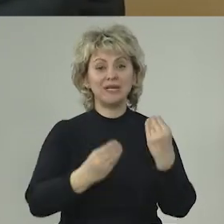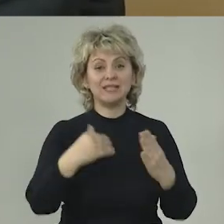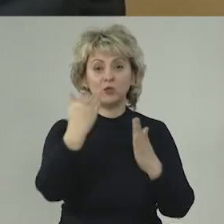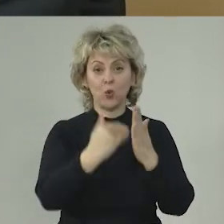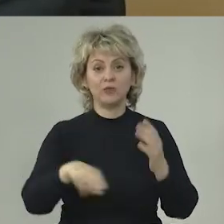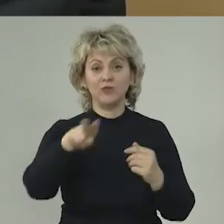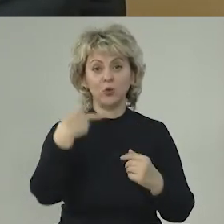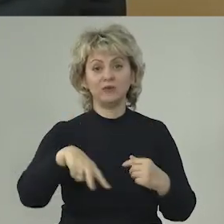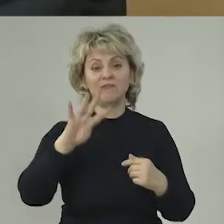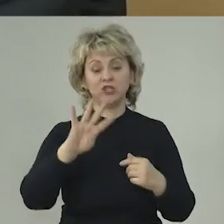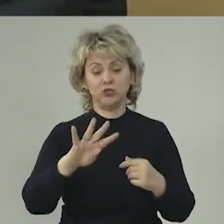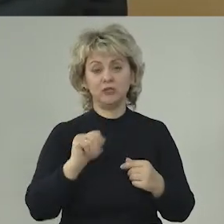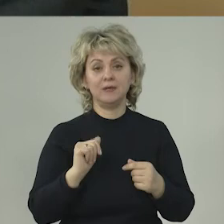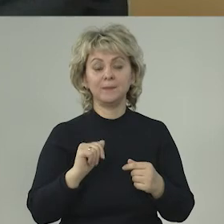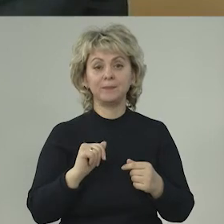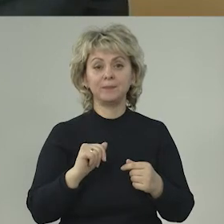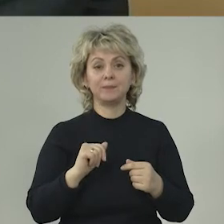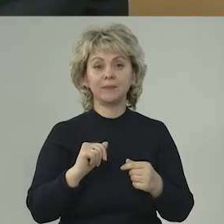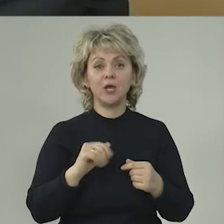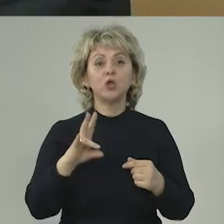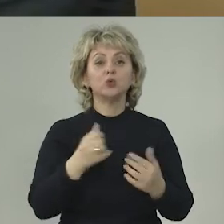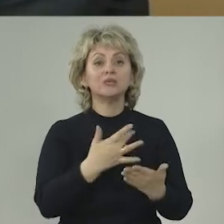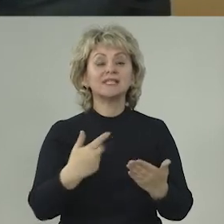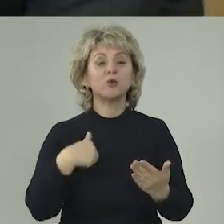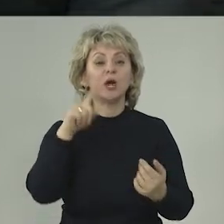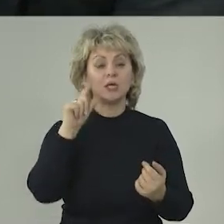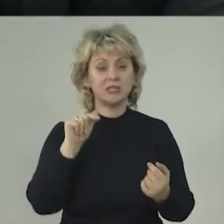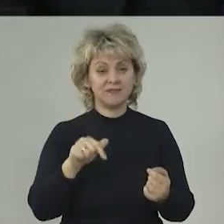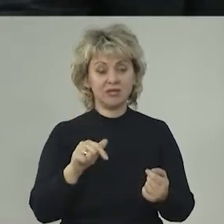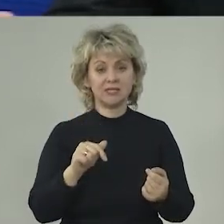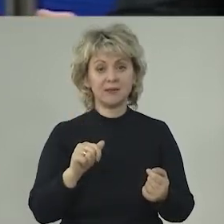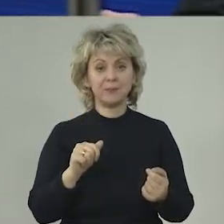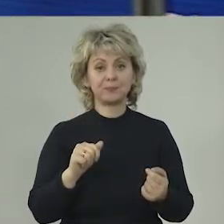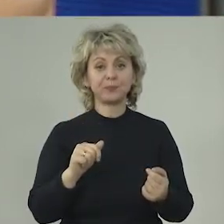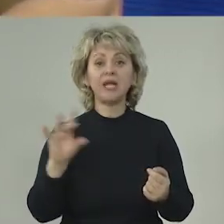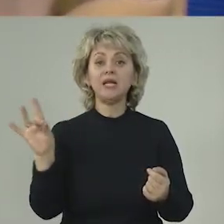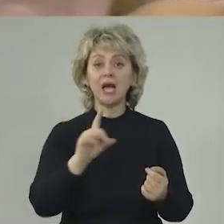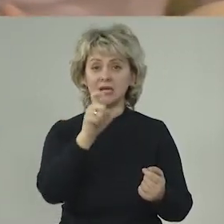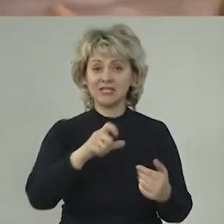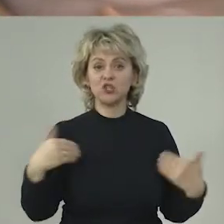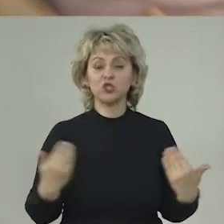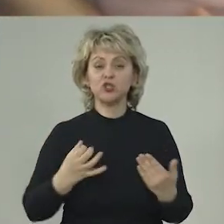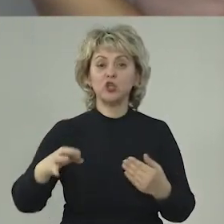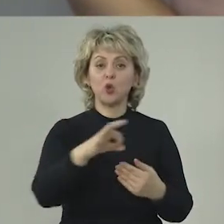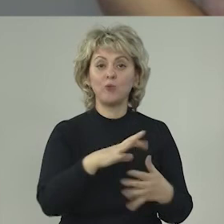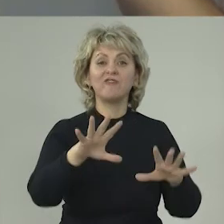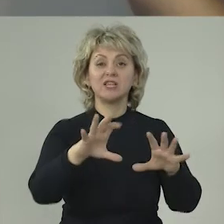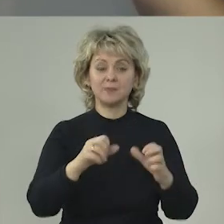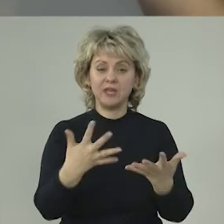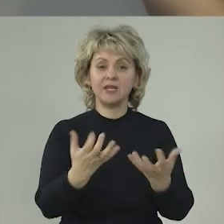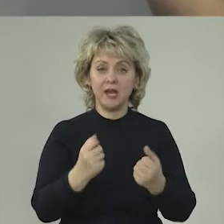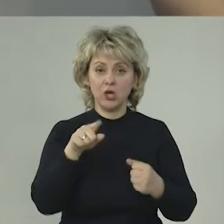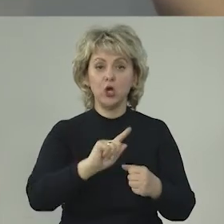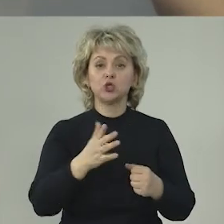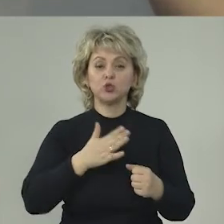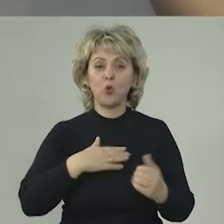матчей на телеканале ДОН-24? Ну, мне известно, ростовчане, жители области восприняли